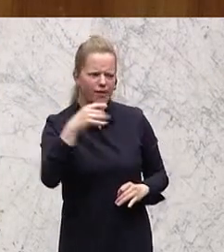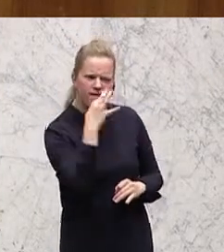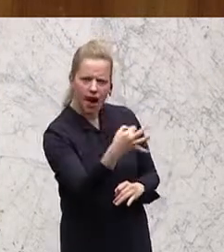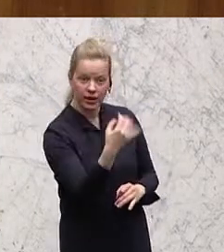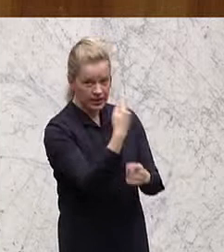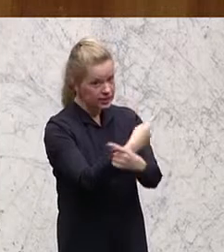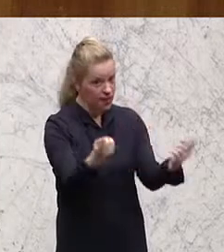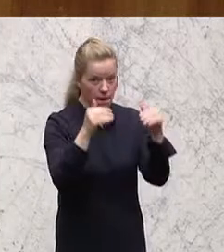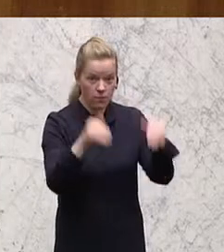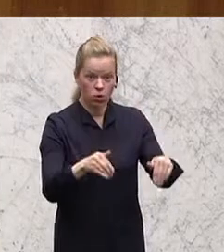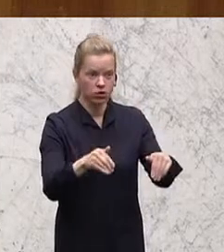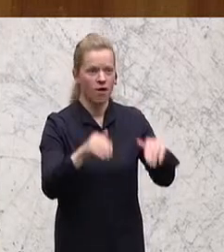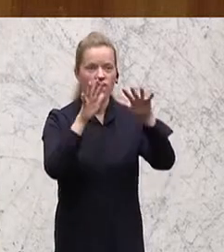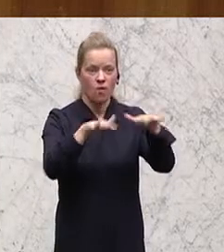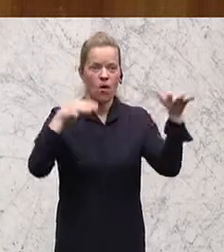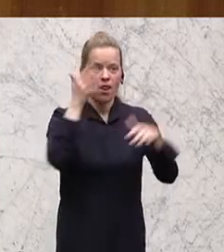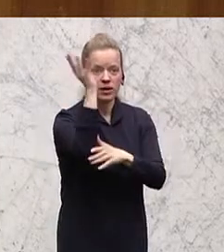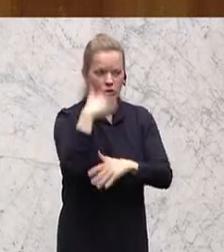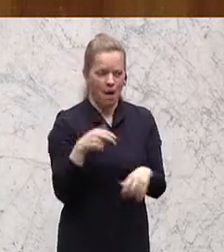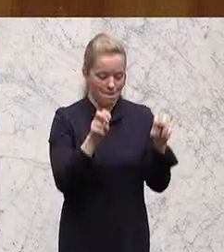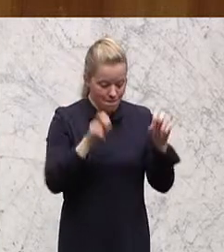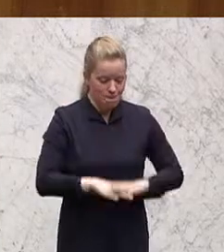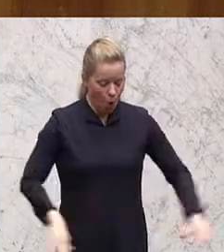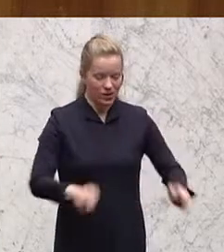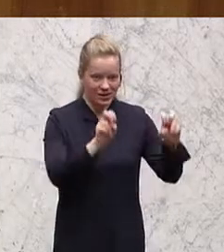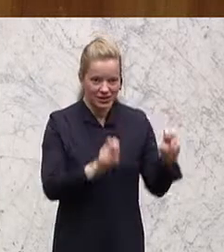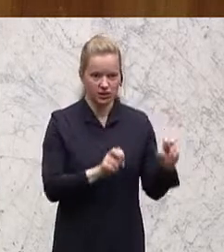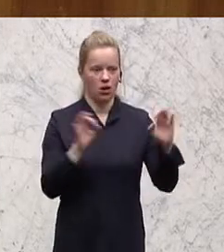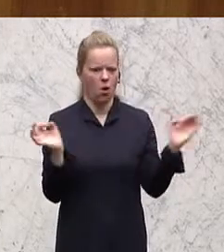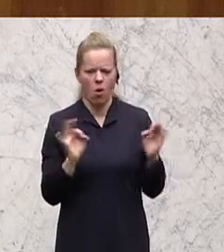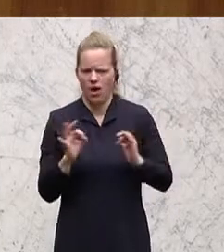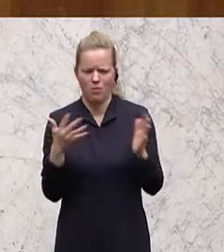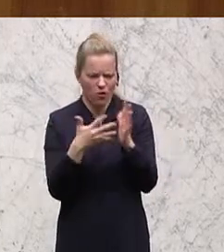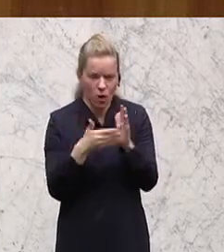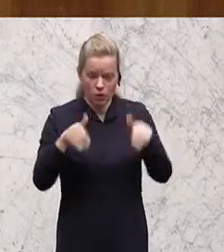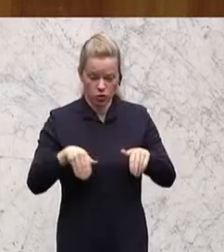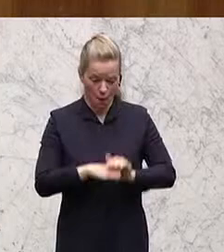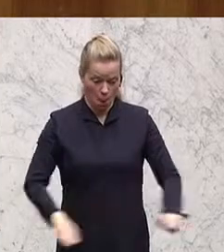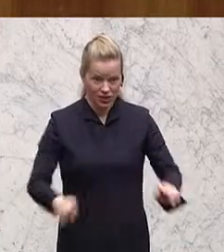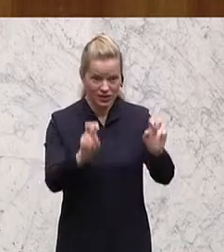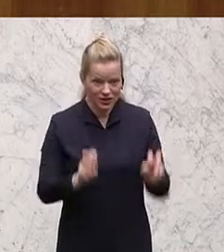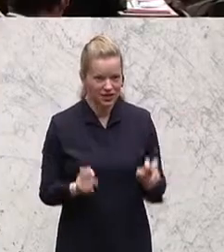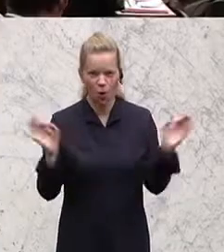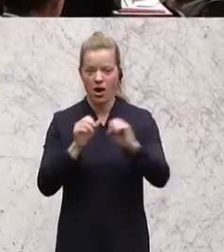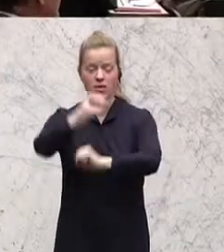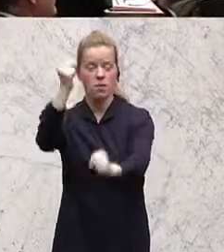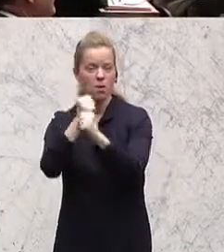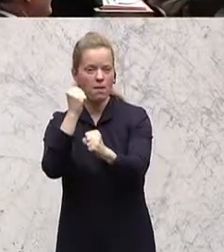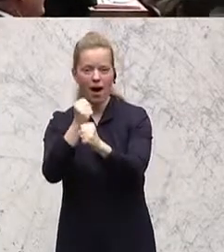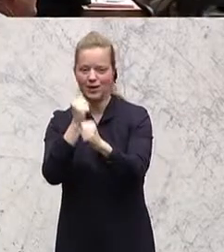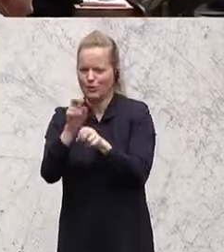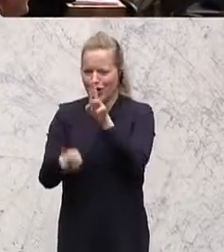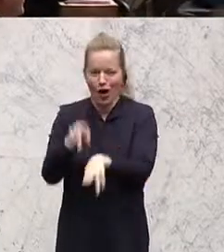wie es so ist, bei Prüfungen am Boden sitzen zu müssen, wie es ist, wenn man keinen Diplomarbeitsbetreuer findet. Ich glaube nicht, dass die das als positiv